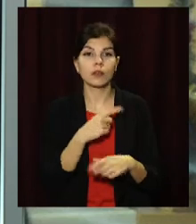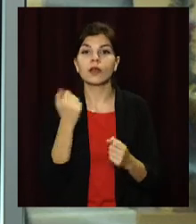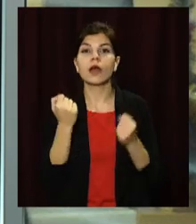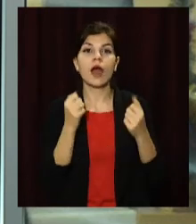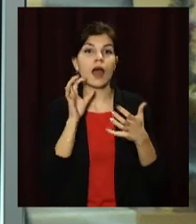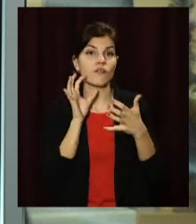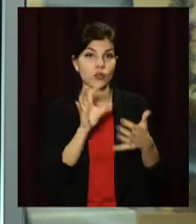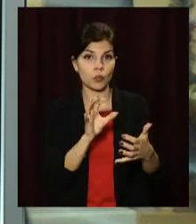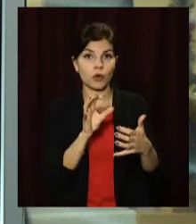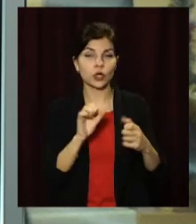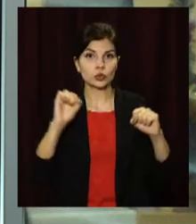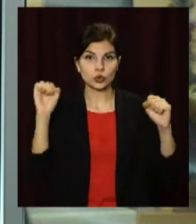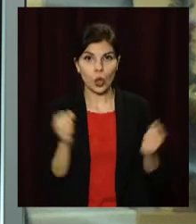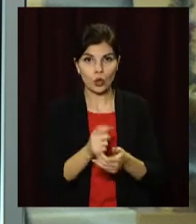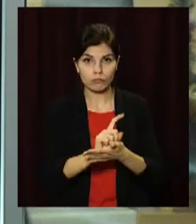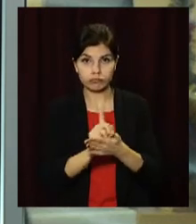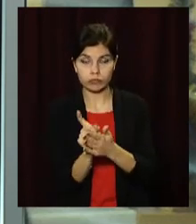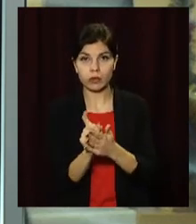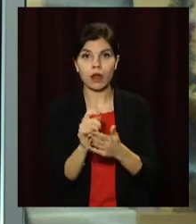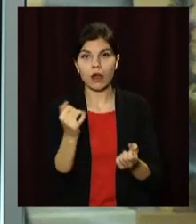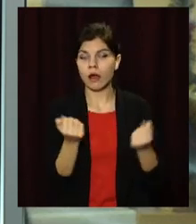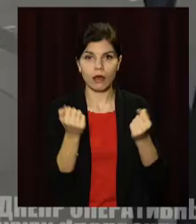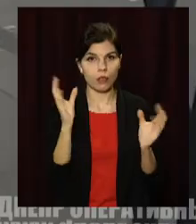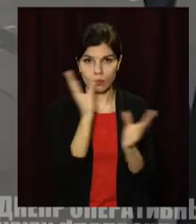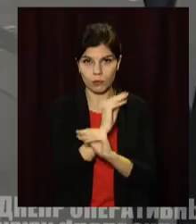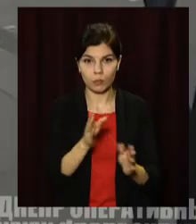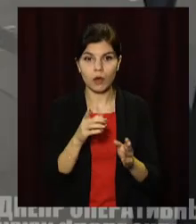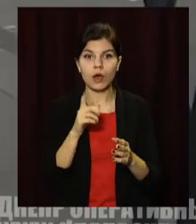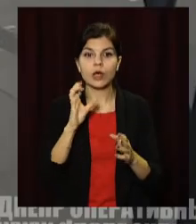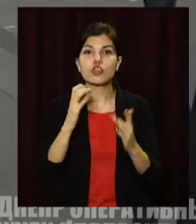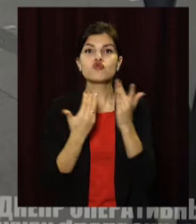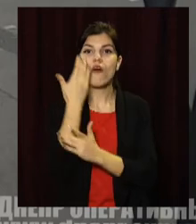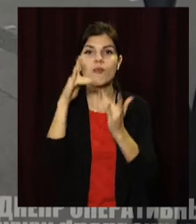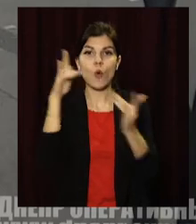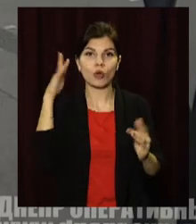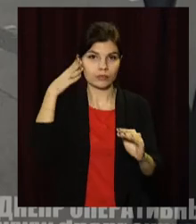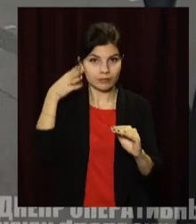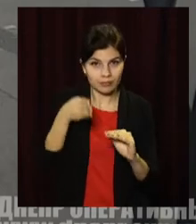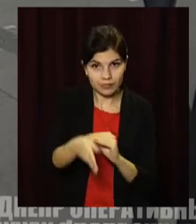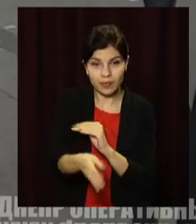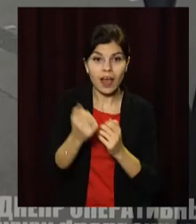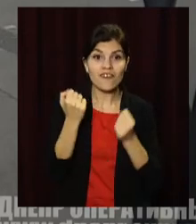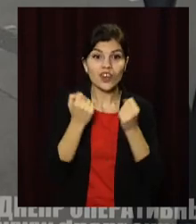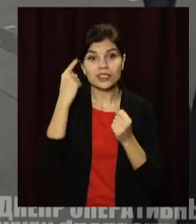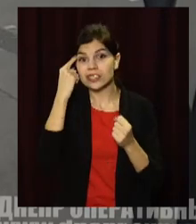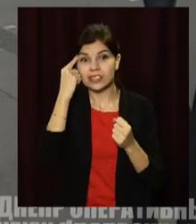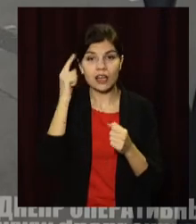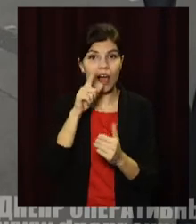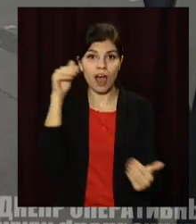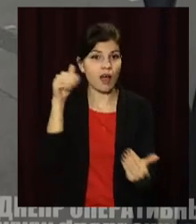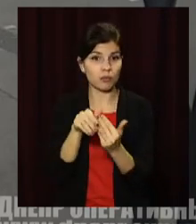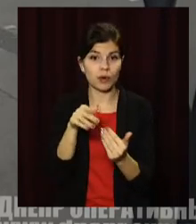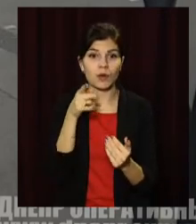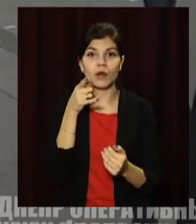автобуса перевищив швидкість і не впорався з керуванням, коли з'їжджав з Нового мосту. Водій, аби уникнути зіткнення з